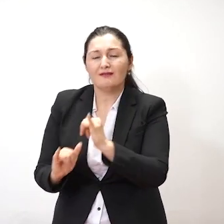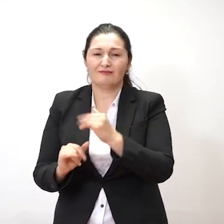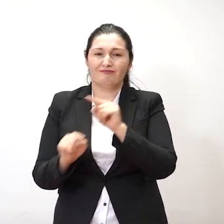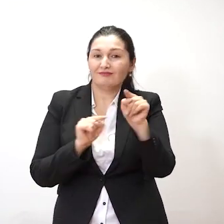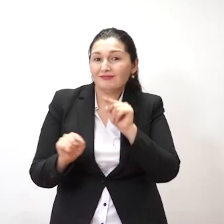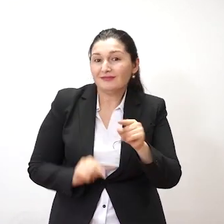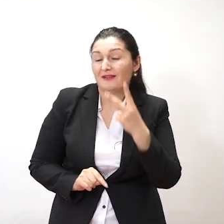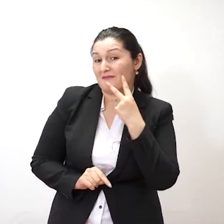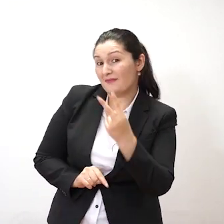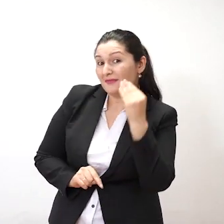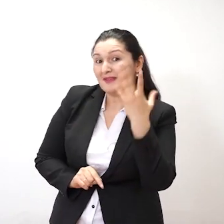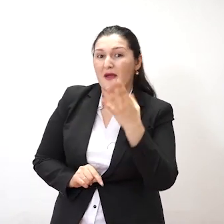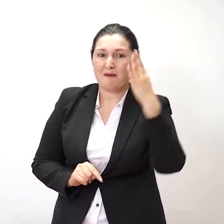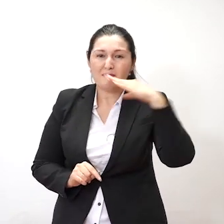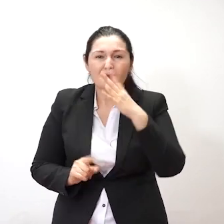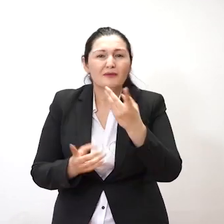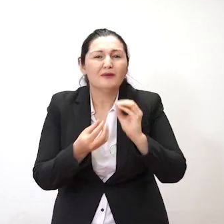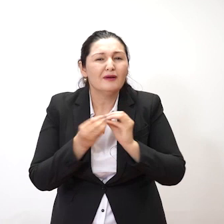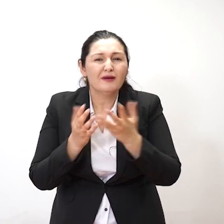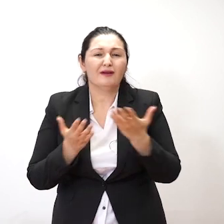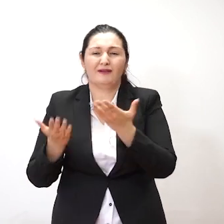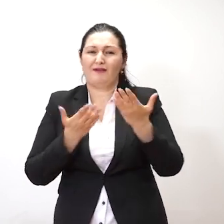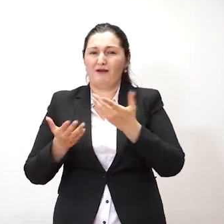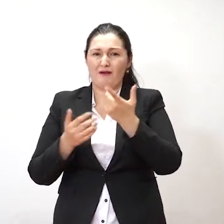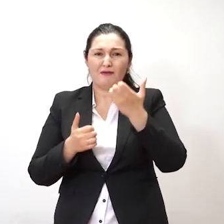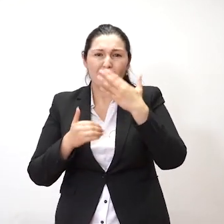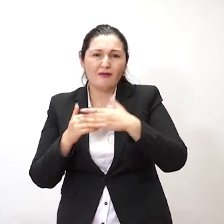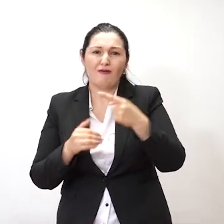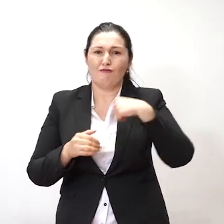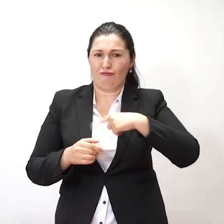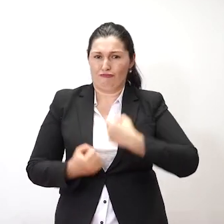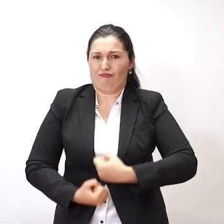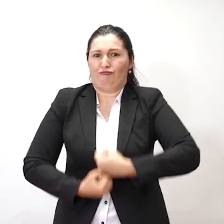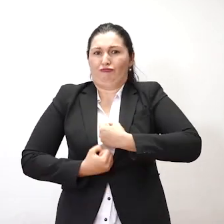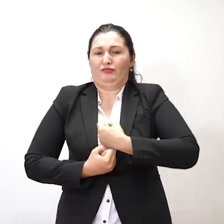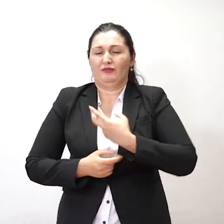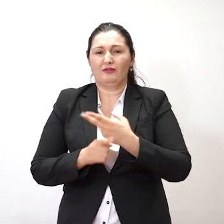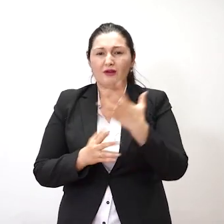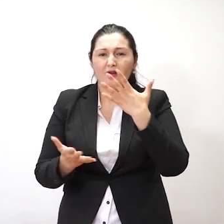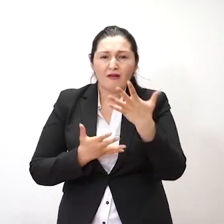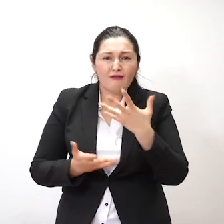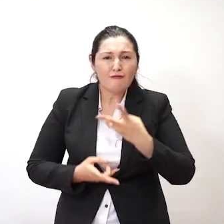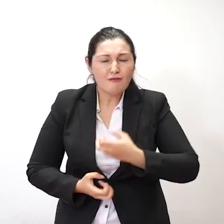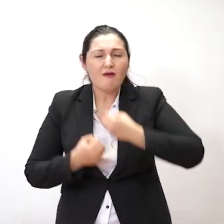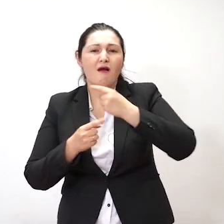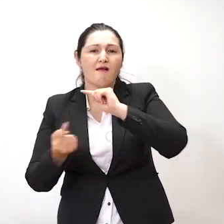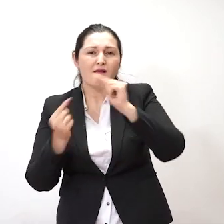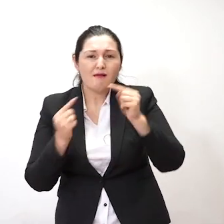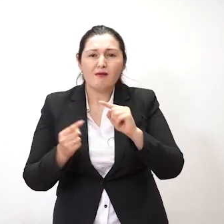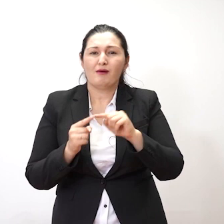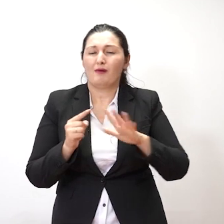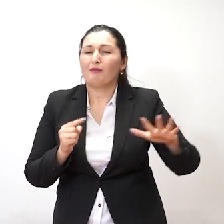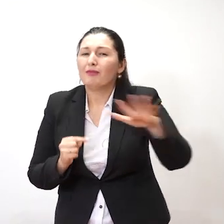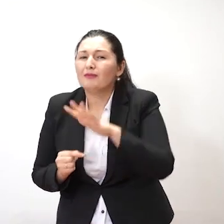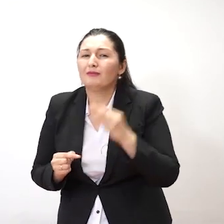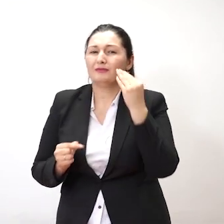و یعنی اونها می بینند که پدرشون نو باست از اون که خیلی جوسای پرخوبات دارد. نو باست از اون که تحصیل بسیار گرام دارد در خونه. نو